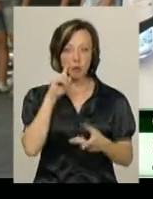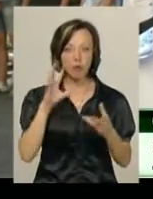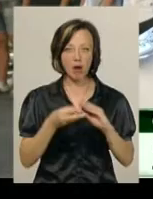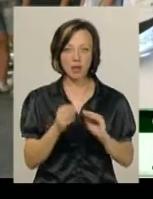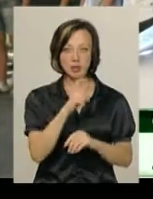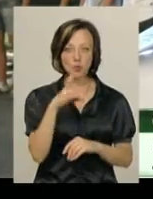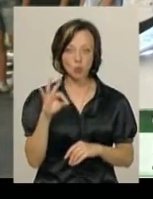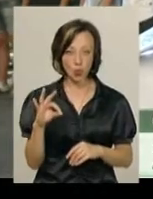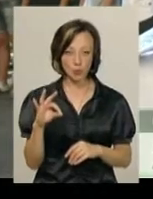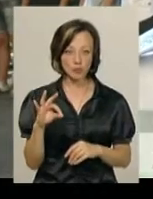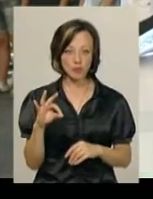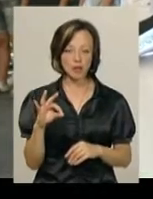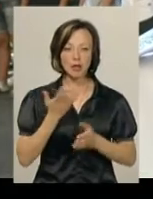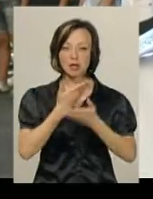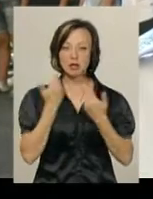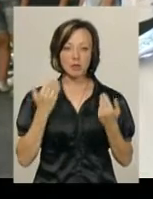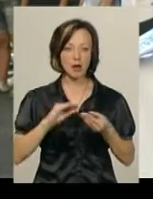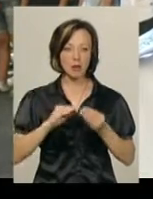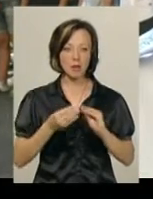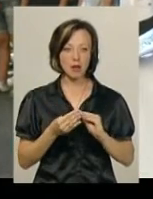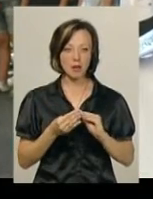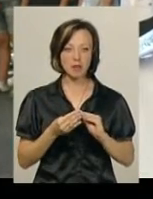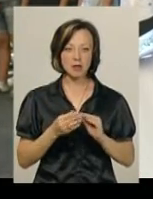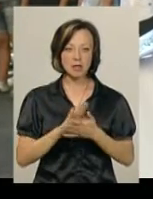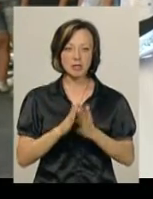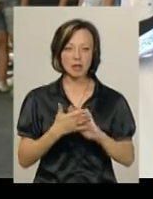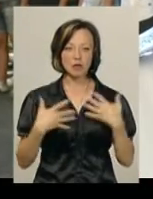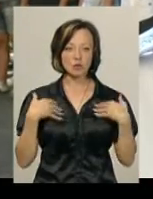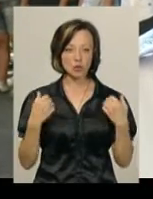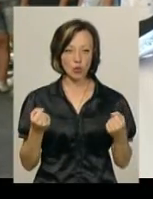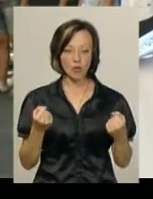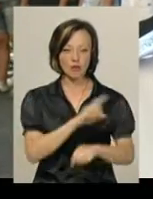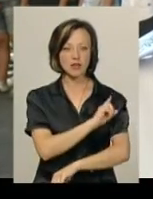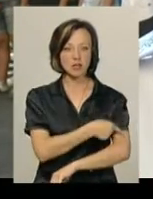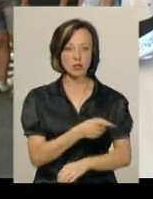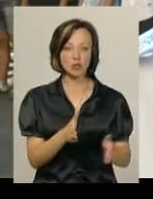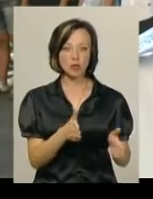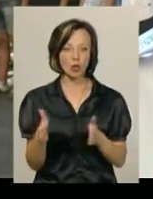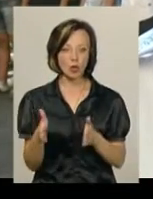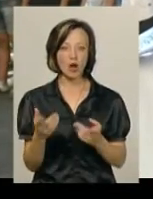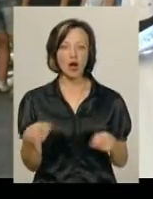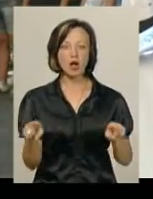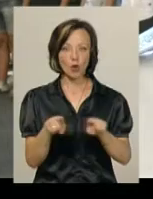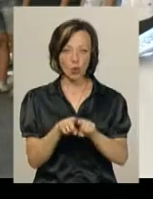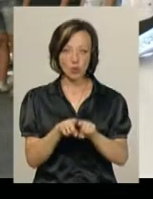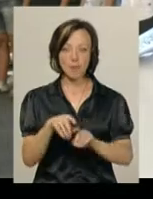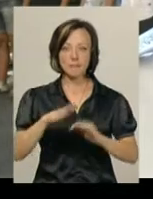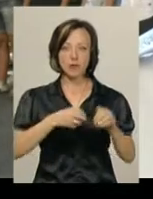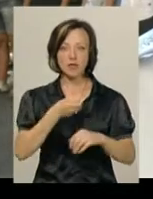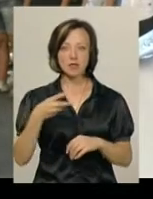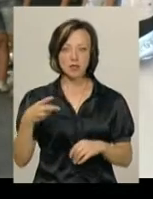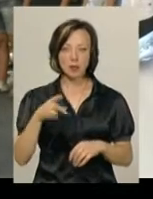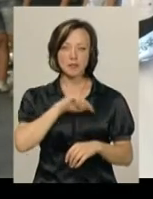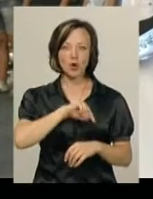ЗНО. Немає проблем з станом здоров'я, фізичної підготовки, а також професійно